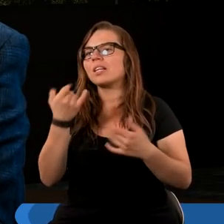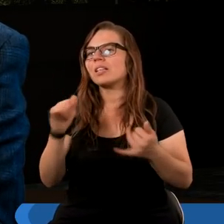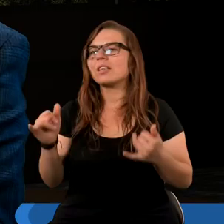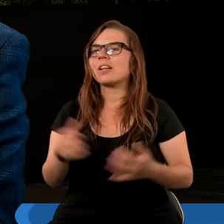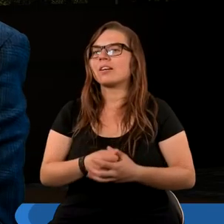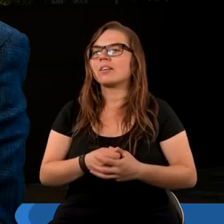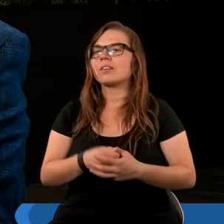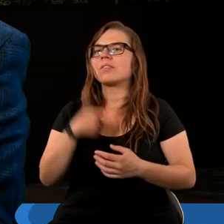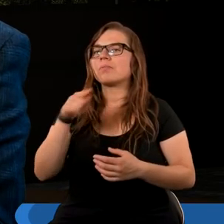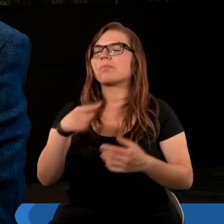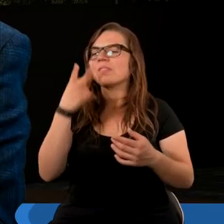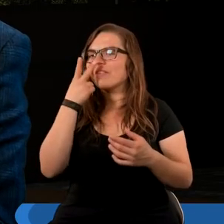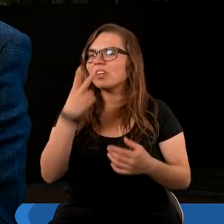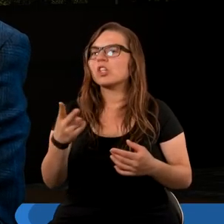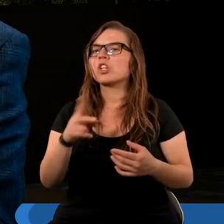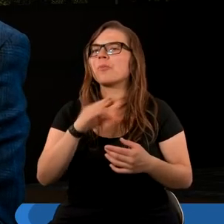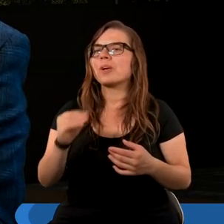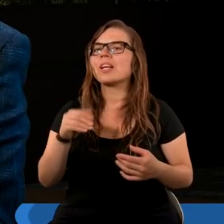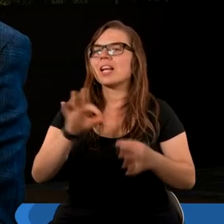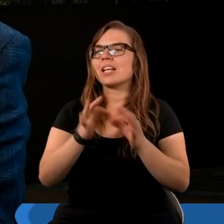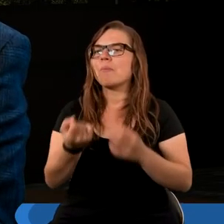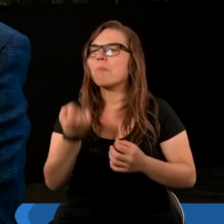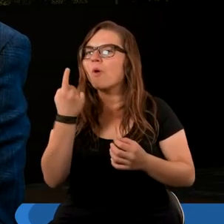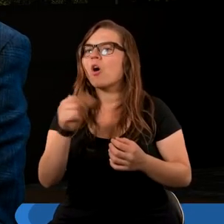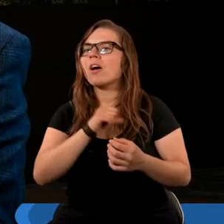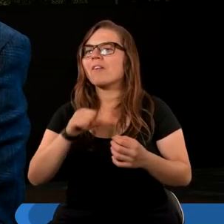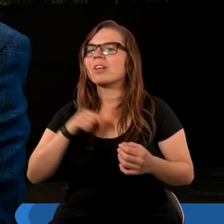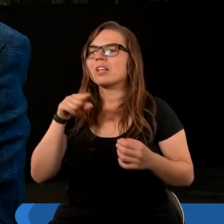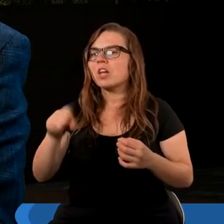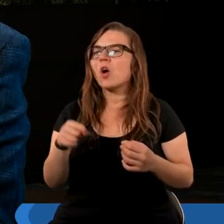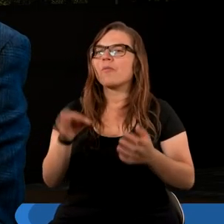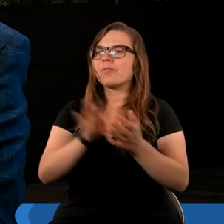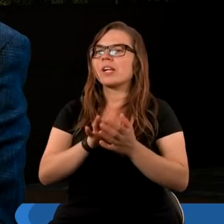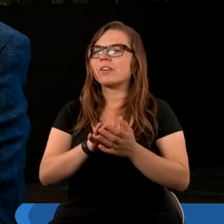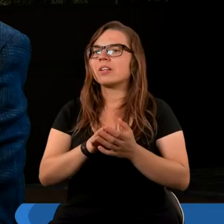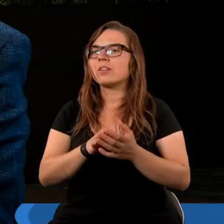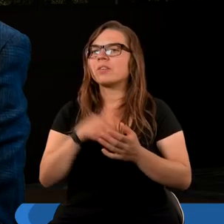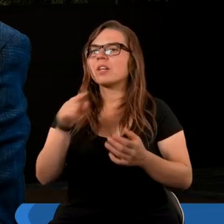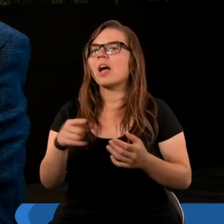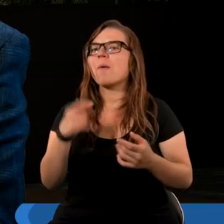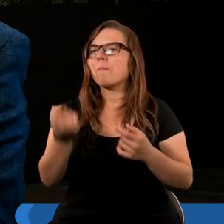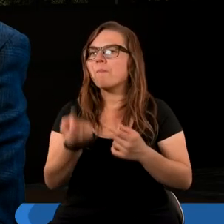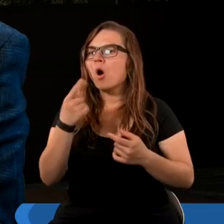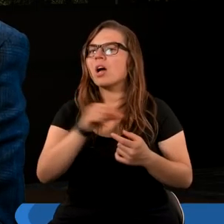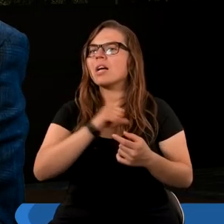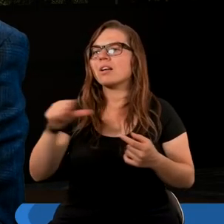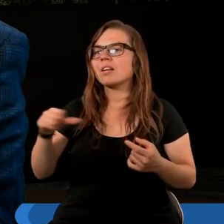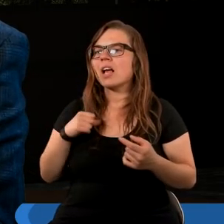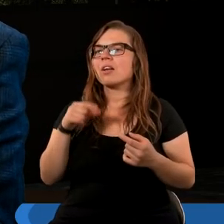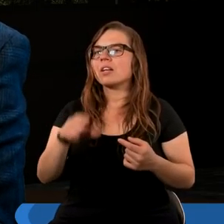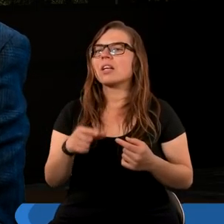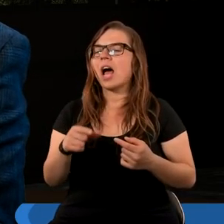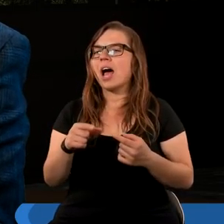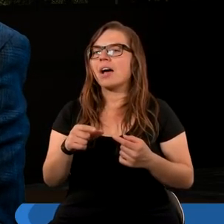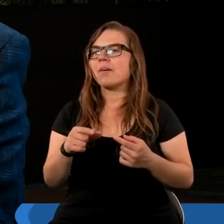języki. A więc widzimy, że kiedy pojawia się to zwierzę, które wychodzi, ono pojawia się w